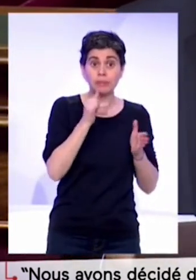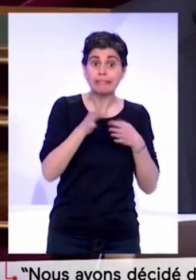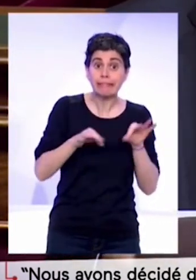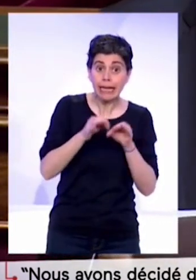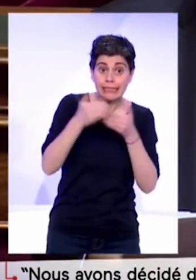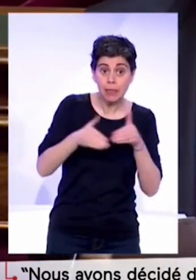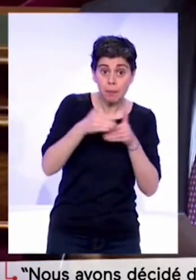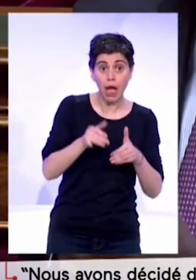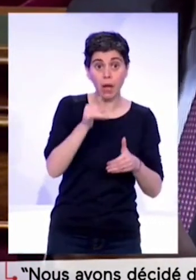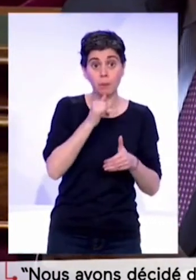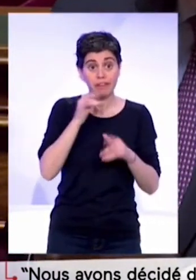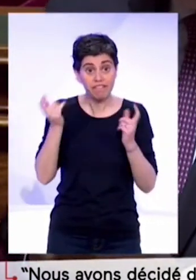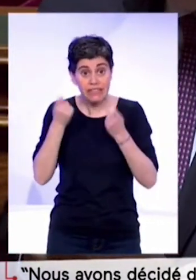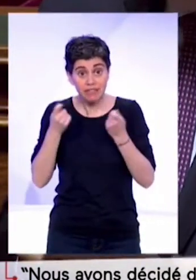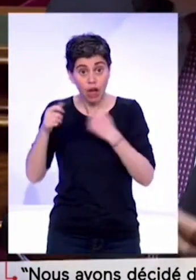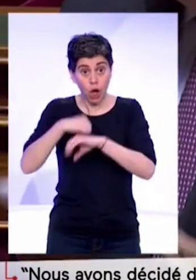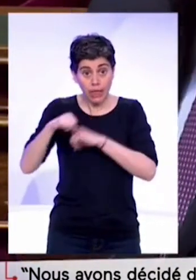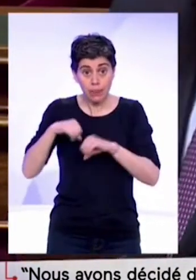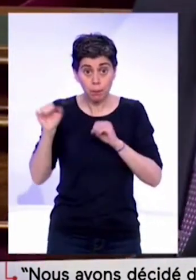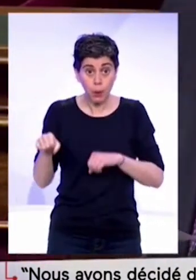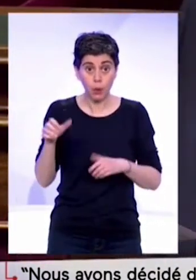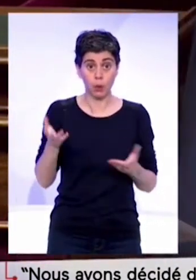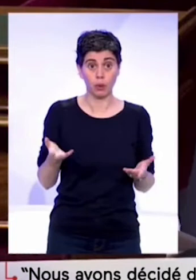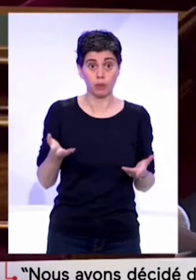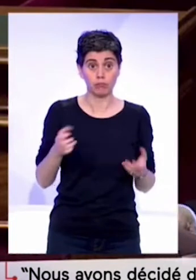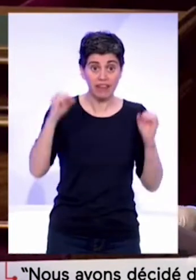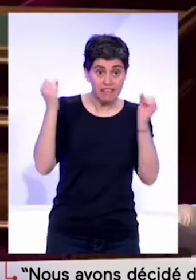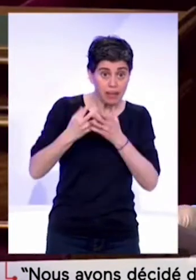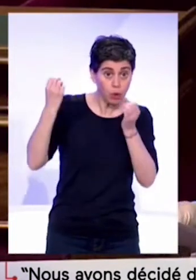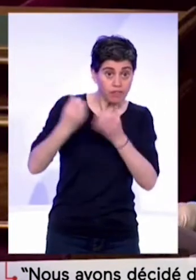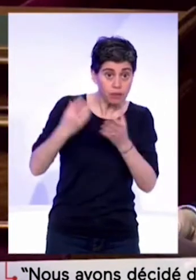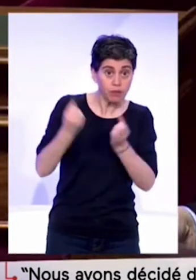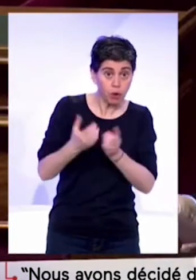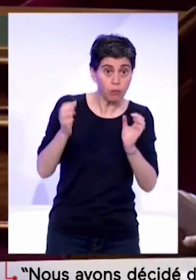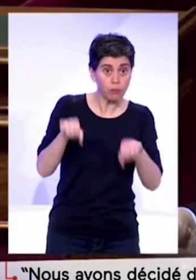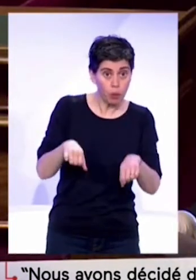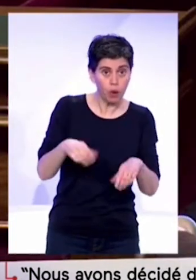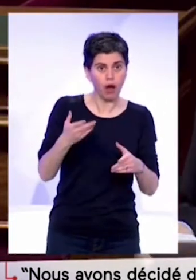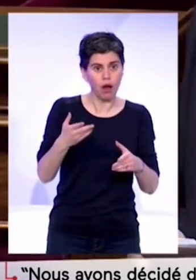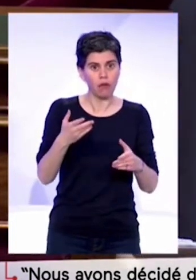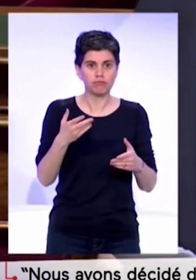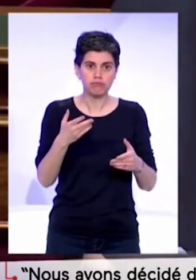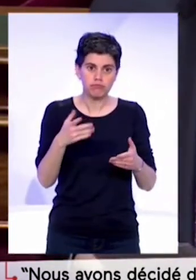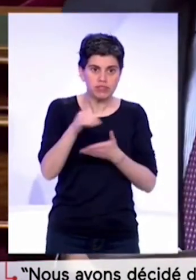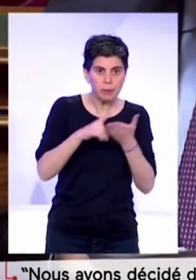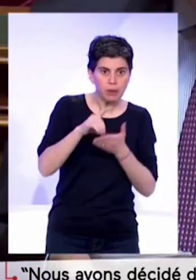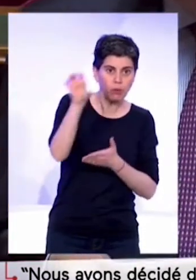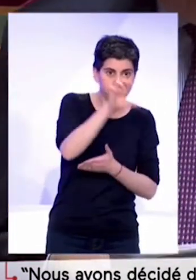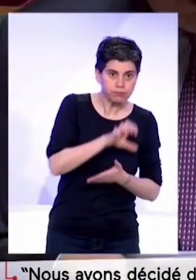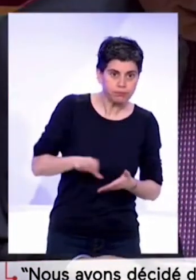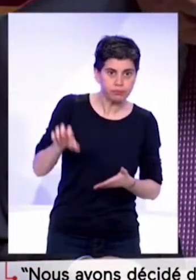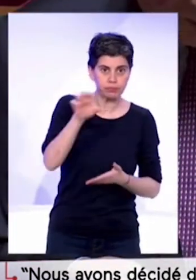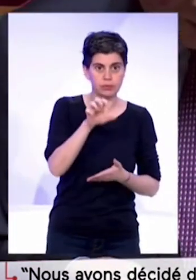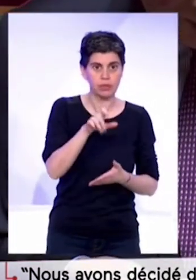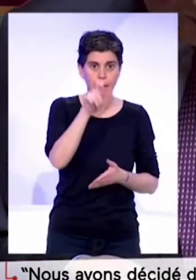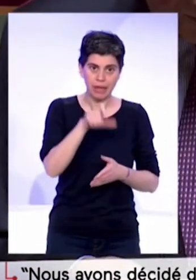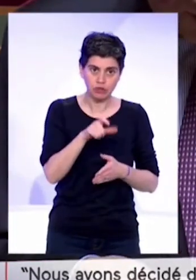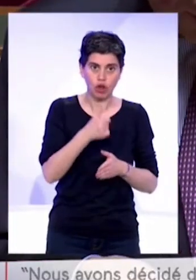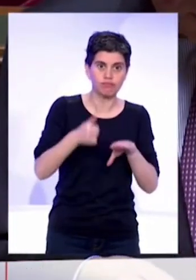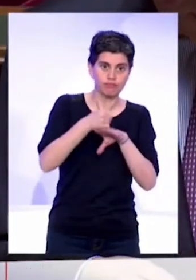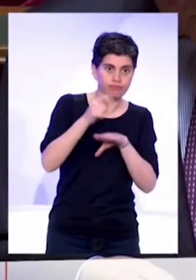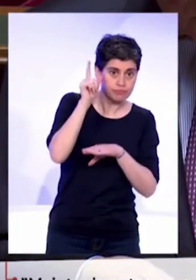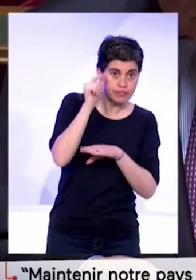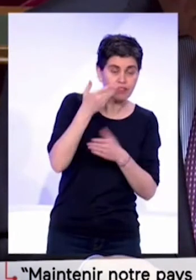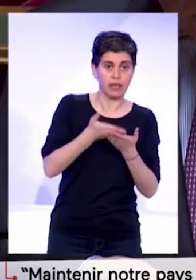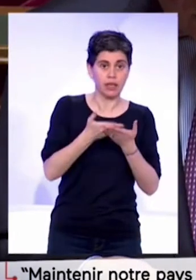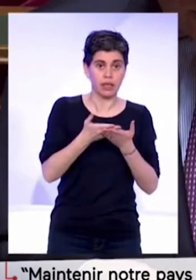il y des petits festivals, il y a toutes sortes d'événements qui mériteraient que dans les départements, les préfets, avec les élus, puissent